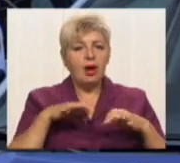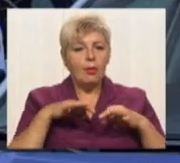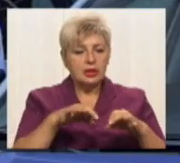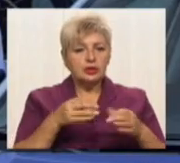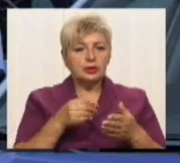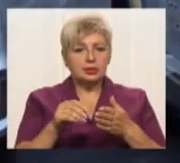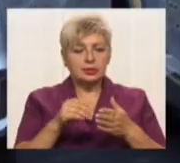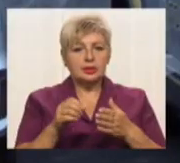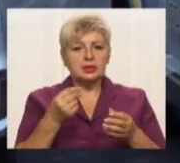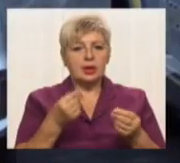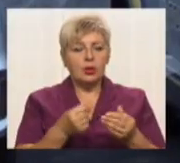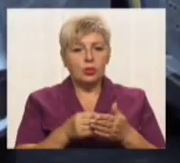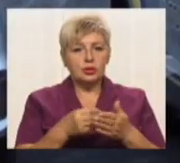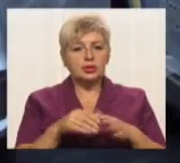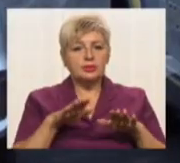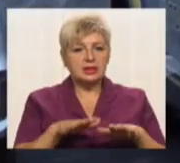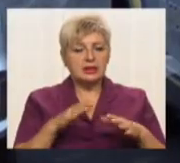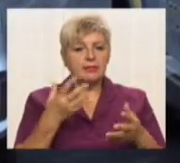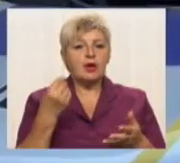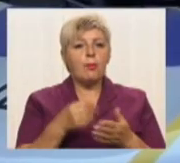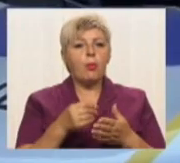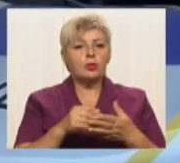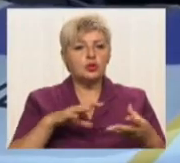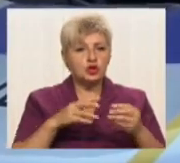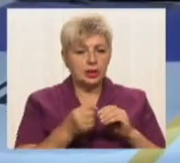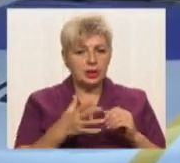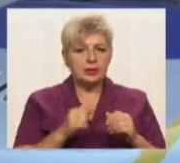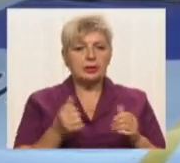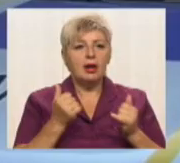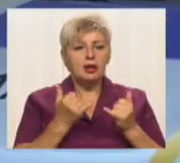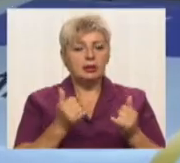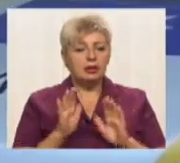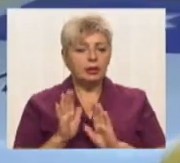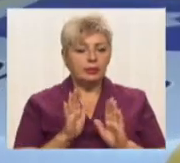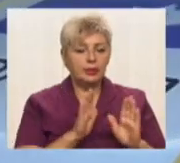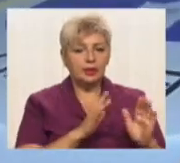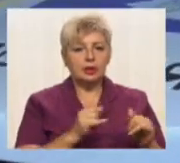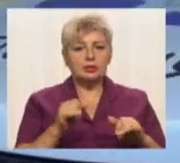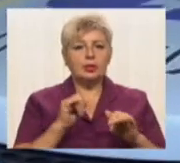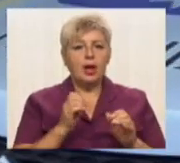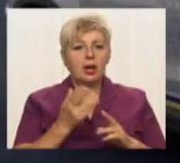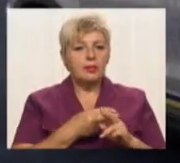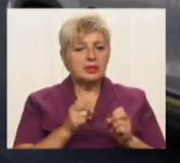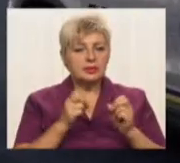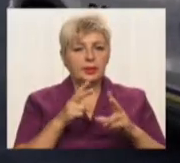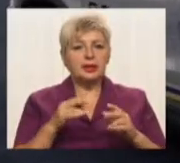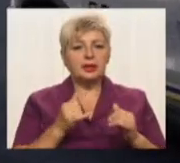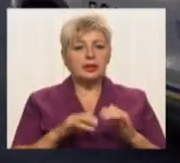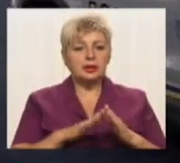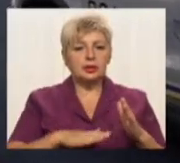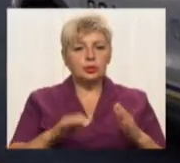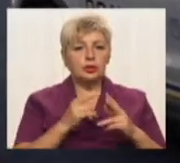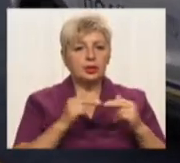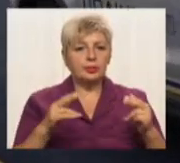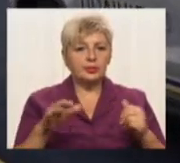бюджетів. В рамках реалізації програми забезпечення громадського порядку та громадської безпеки на території Дніпропетровської області на